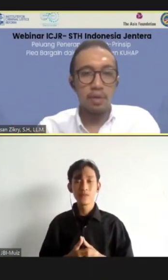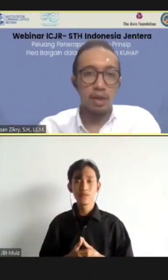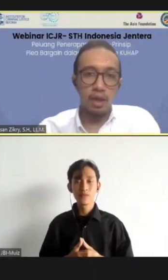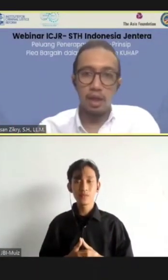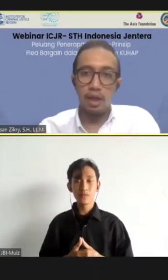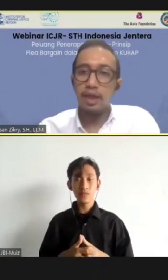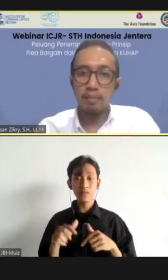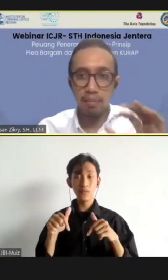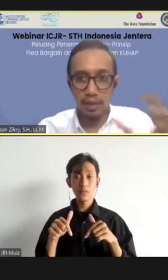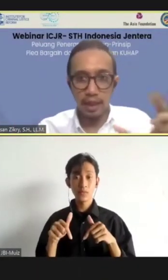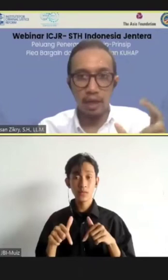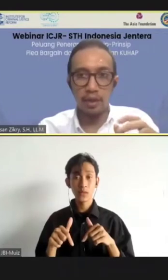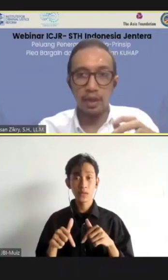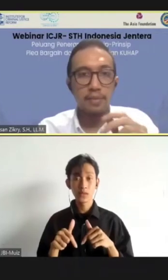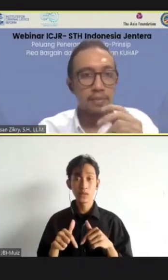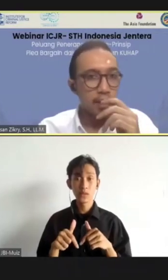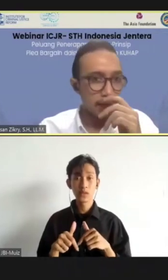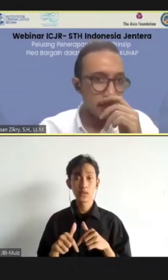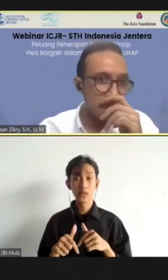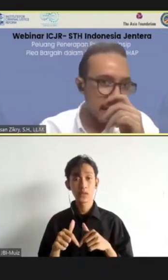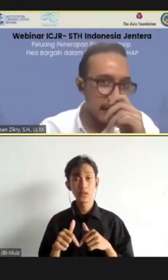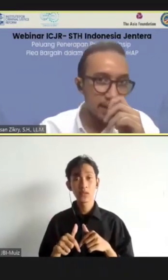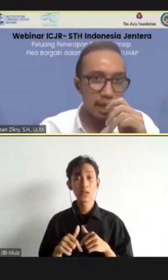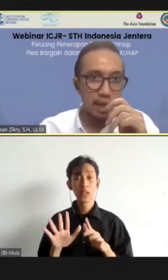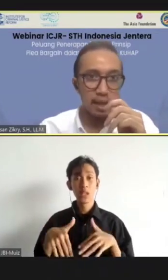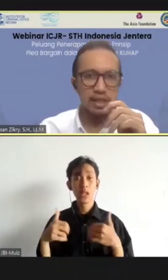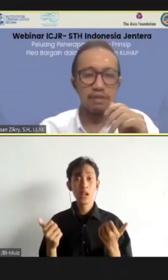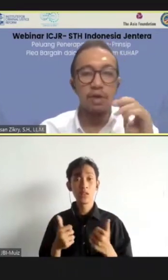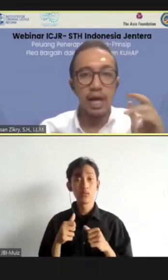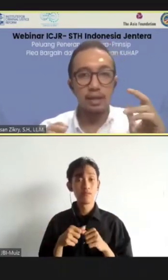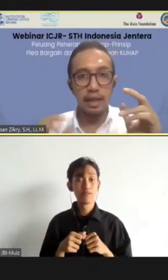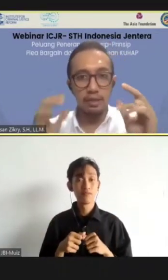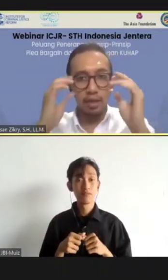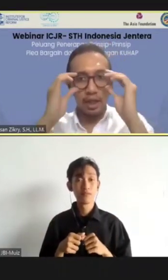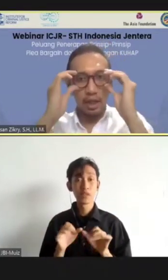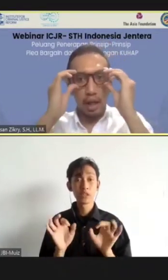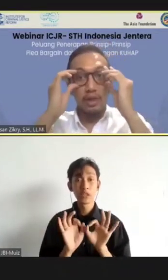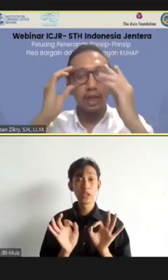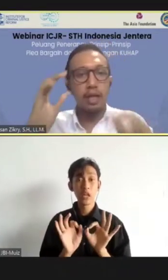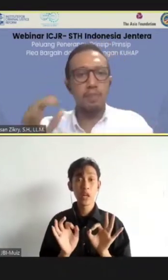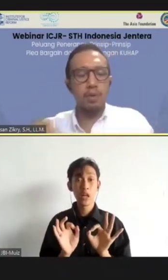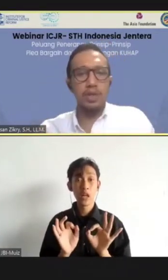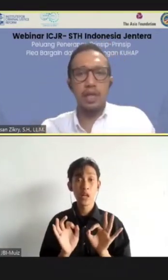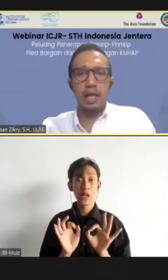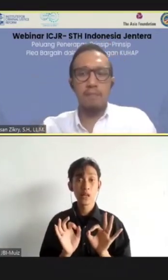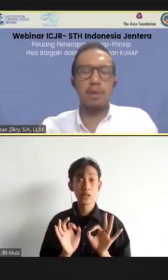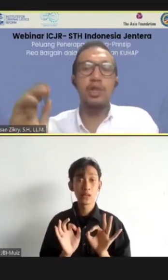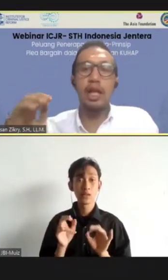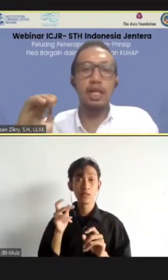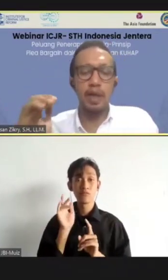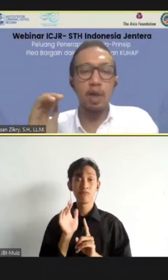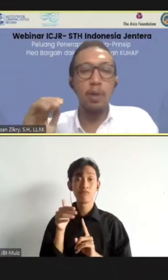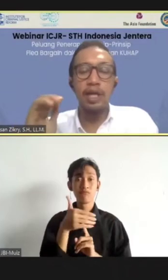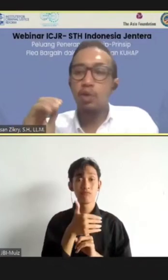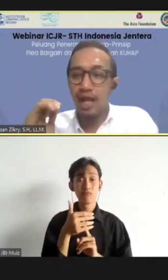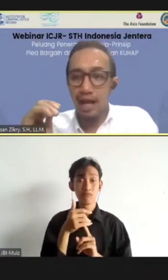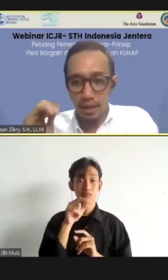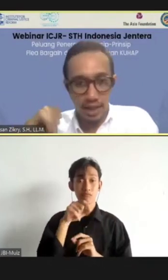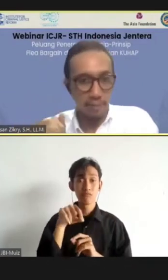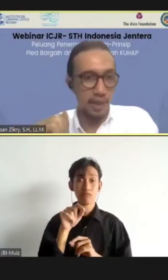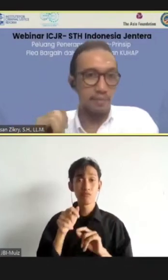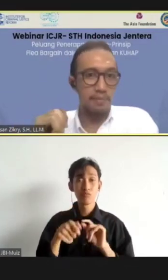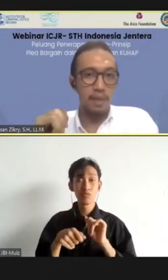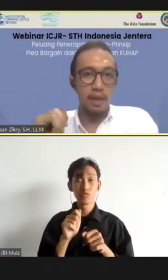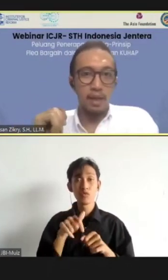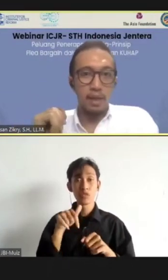Ini yang kurang, ini take out-nya, tanpa adanya safeguard, right to legal counsel, dan pengujian aspek knowing itu tidak